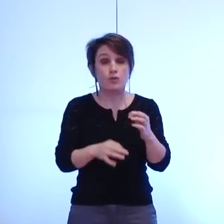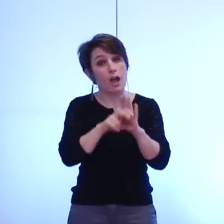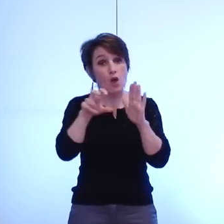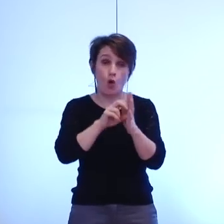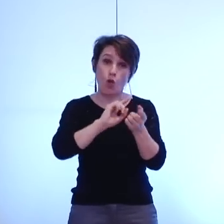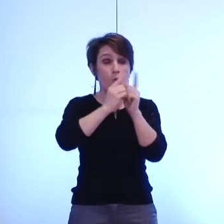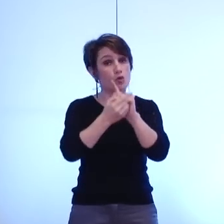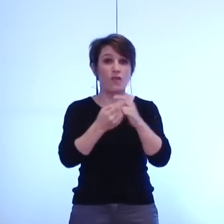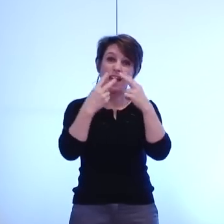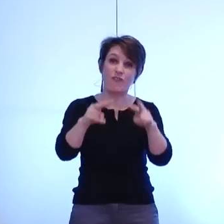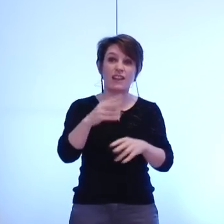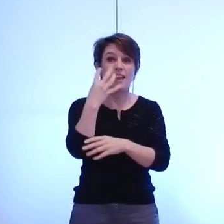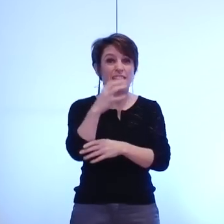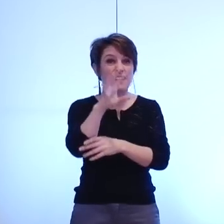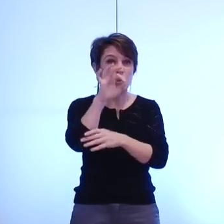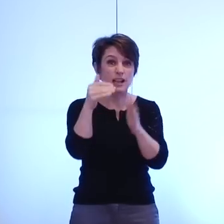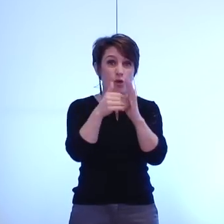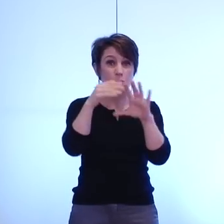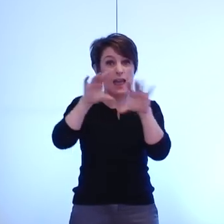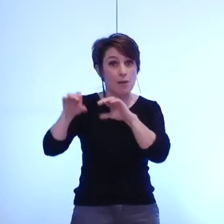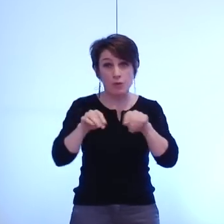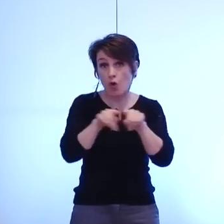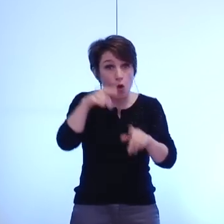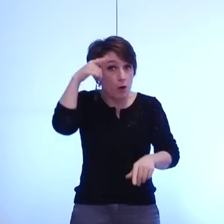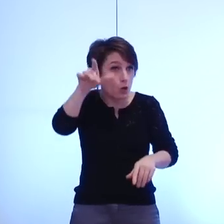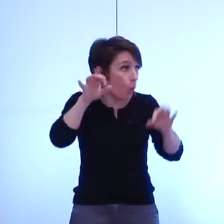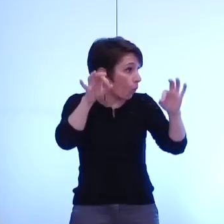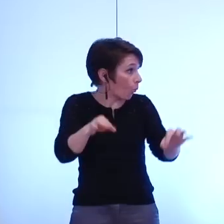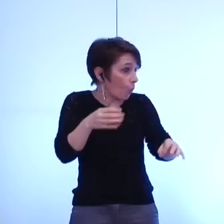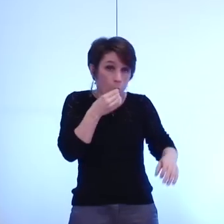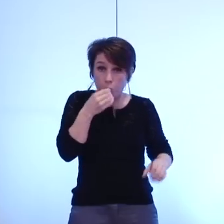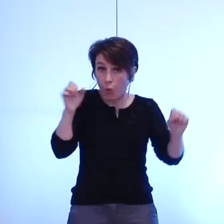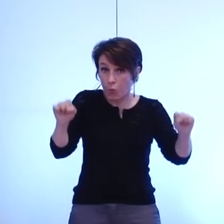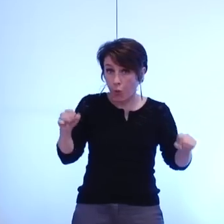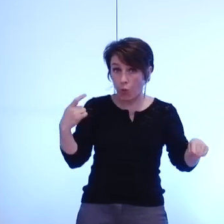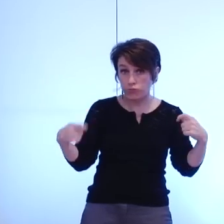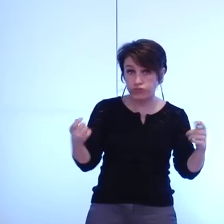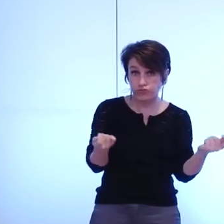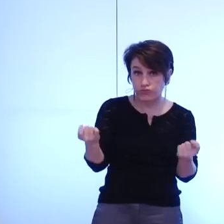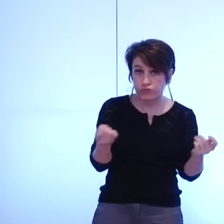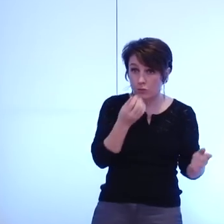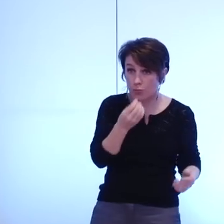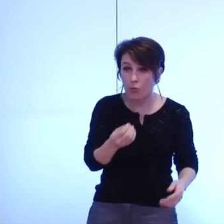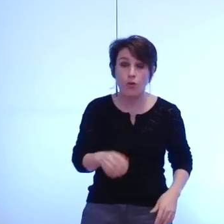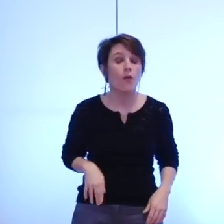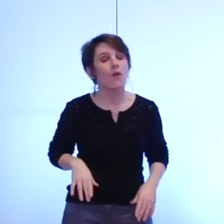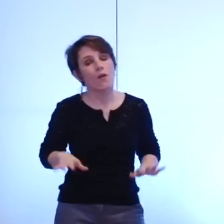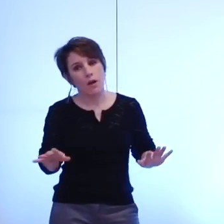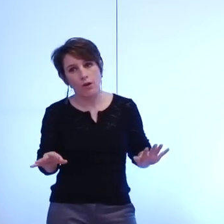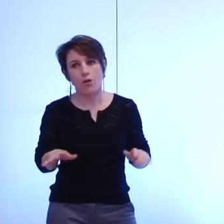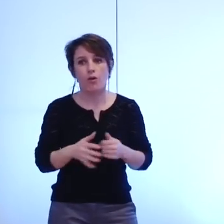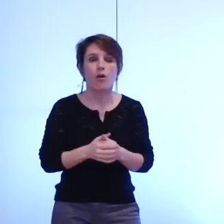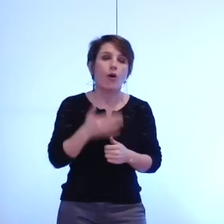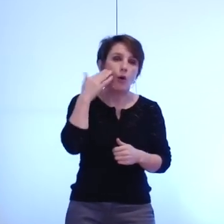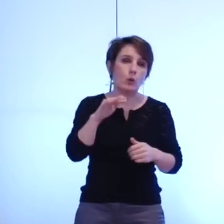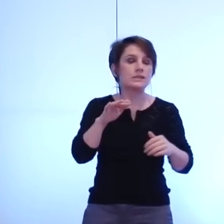habitants exactement comme Lyon c'est tout à fait vivable et puis les habitants des villes à problème il y en a pas mal dans ce qu'on appelle la